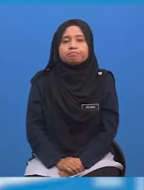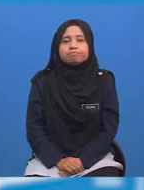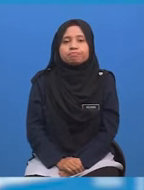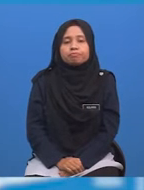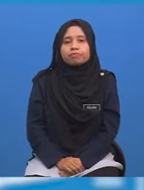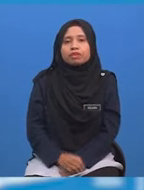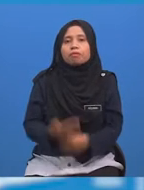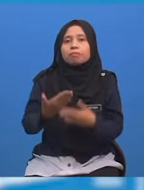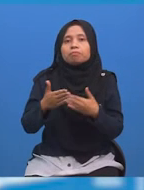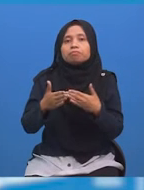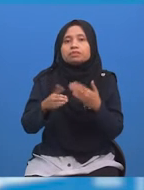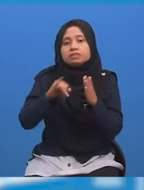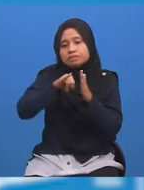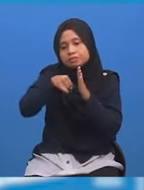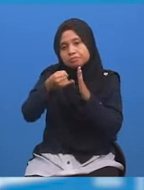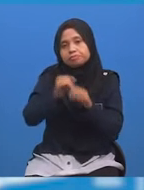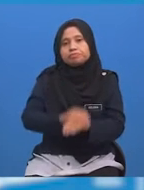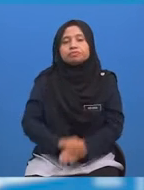Diikuti dengan jam